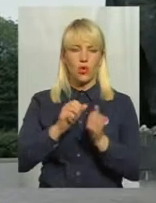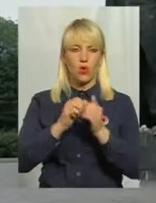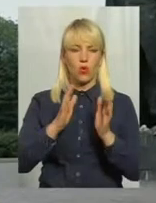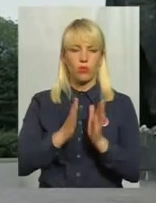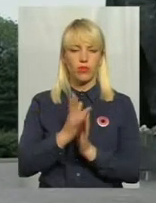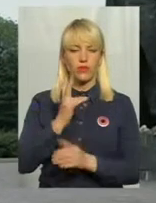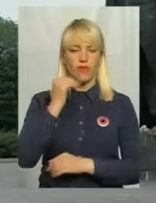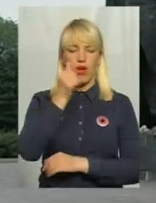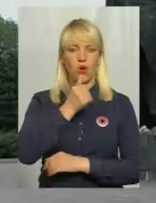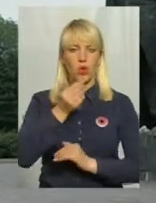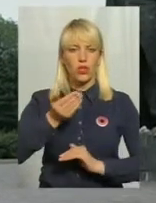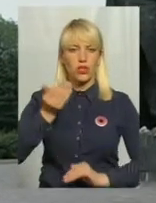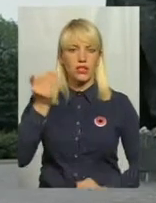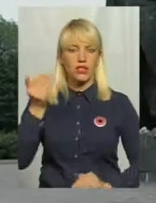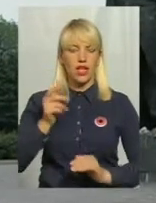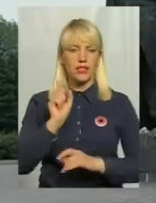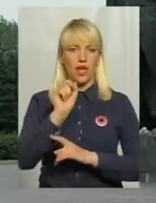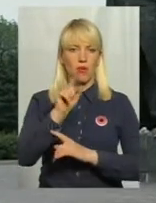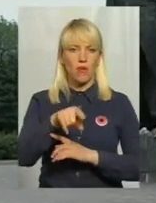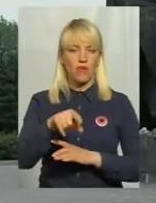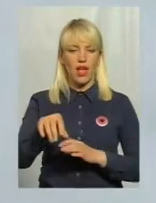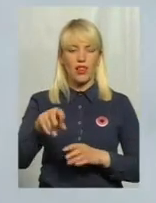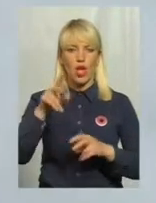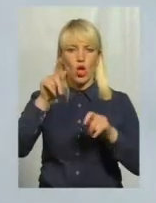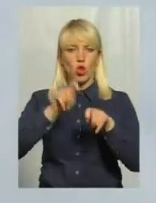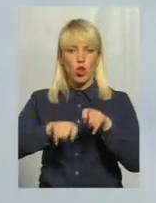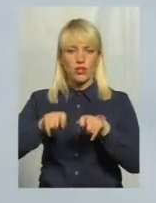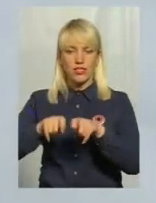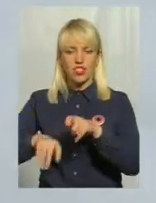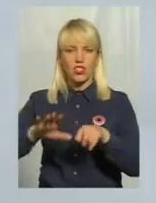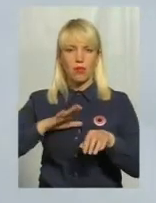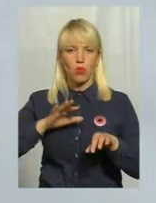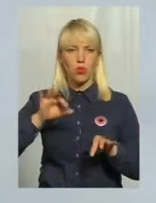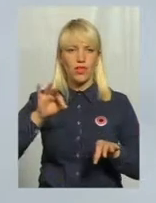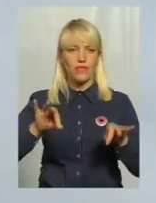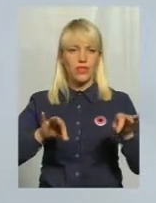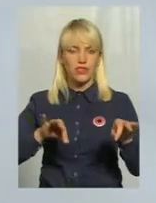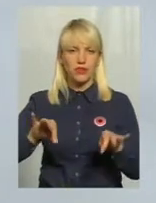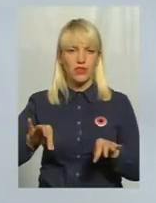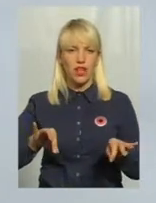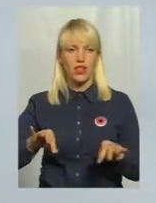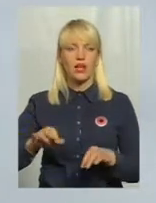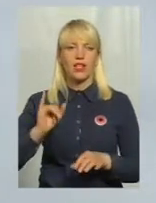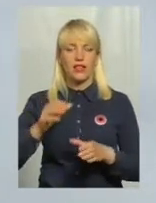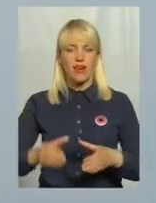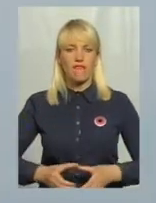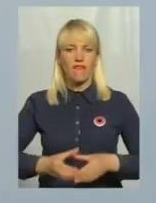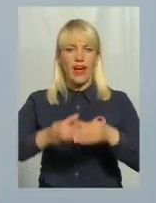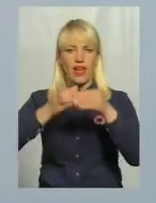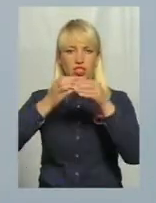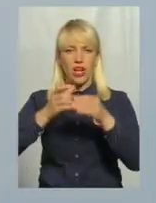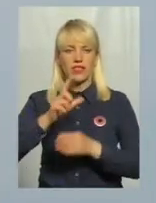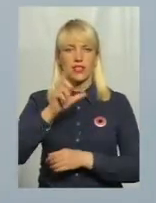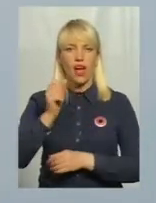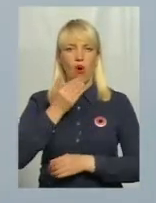два назад замовляли дослідження, виставляли маячки, то до літа заміри робили. І вежа, скажімо так, за останні